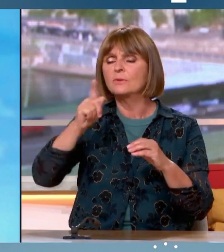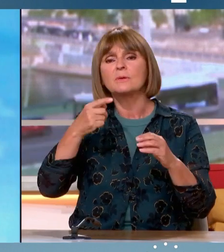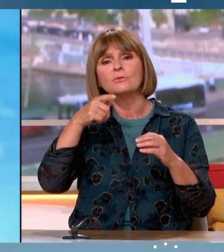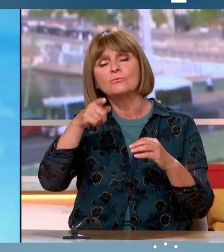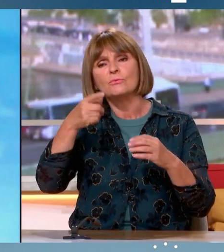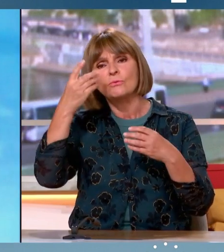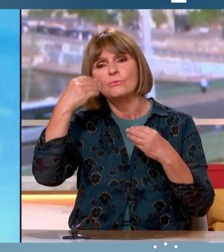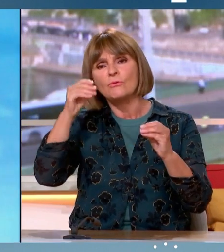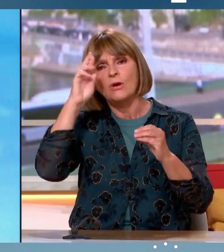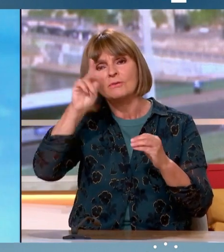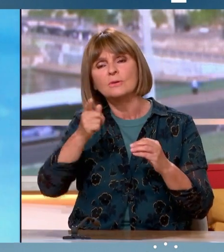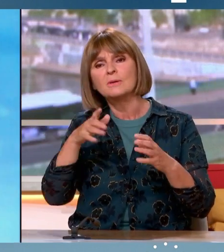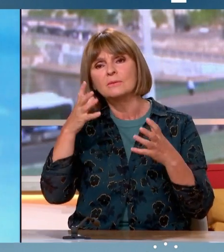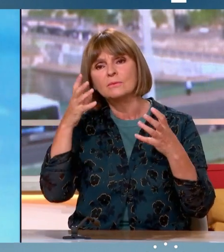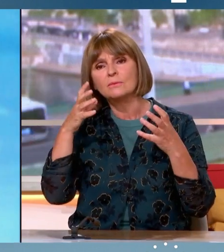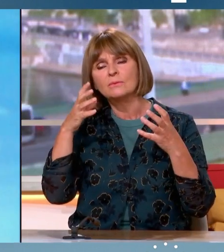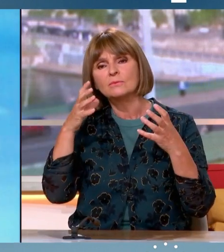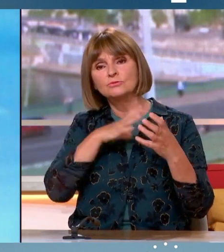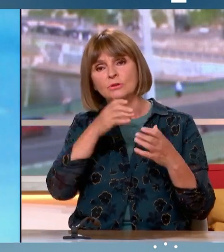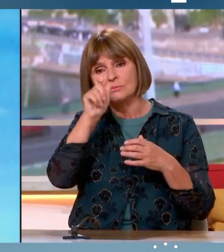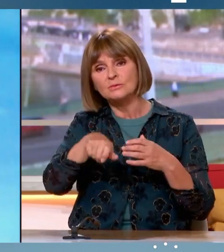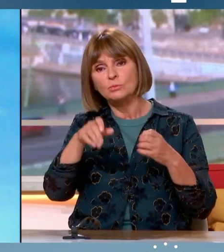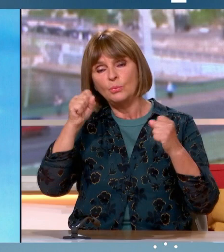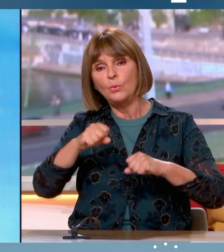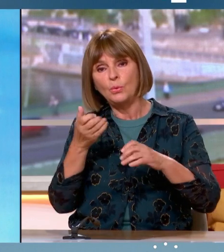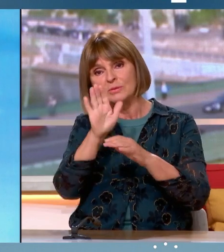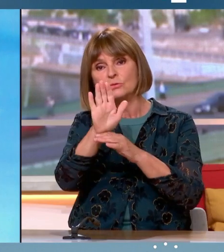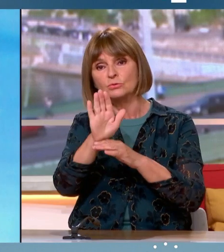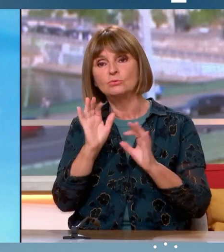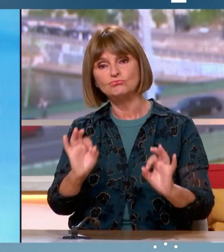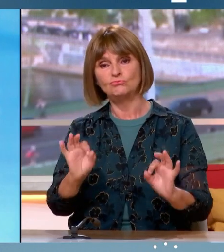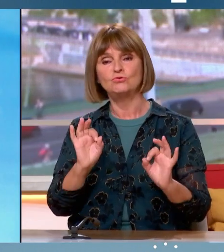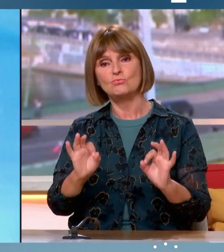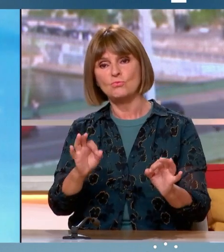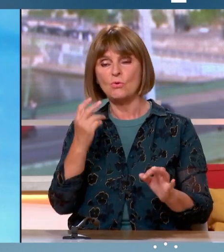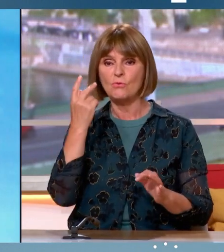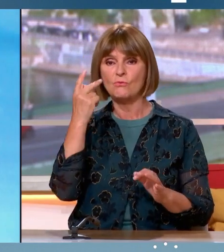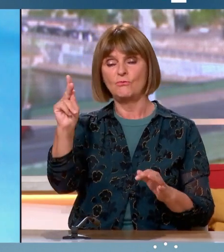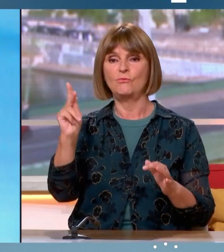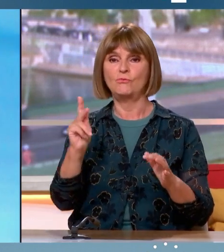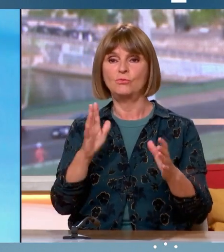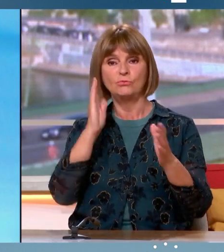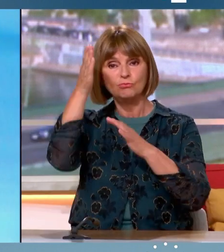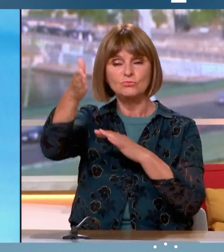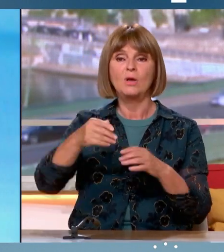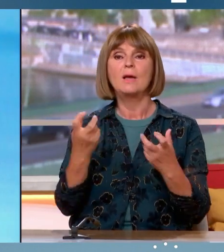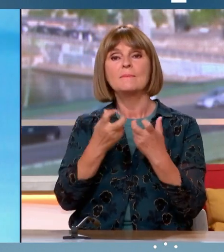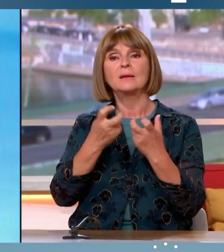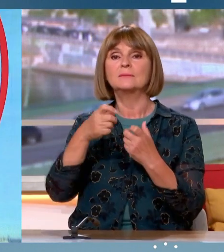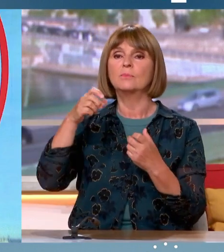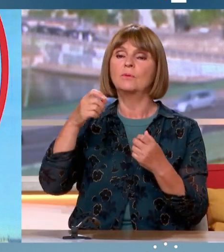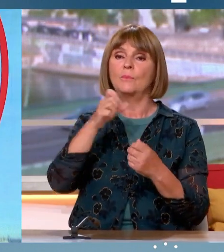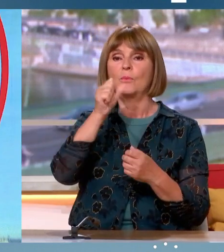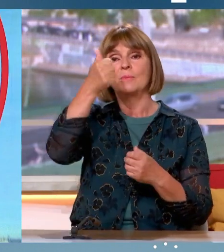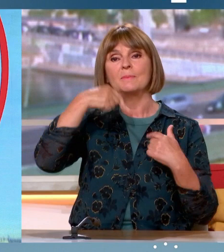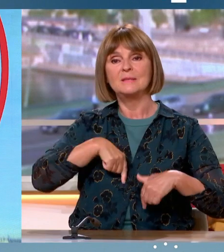avez quelqu'un pour représenter dignement, selon vous, ce que vous incarnez pour le futur ? Est-ce qu'Elisabeth Borne, pour le dire autrement,